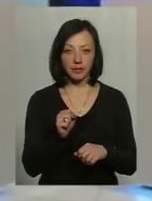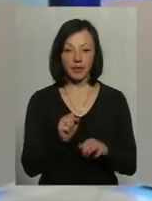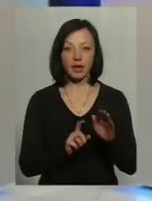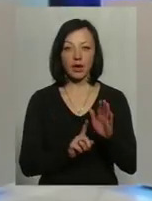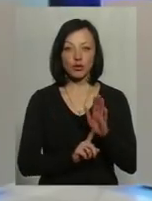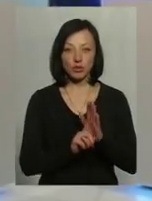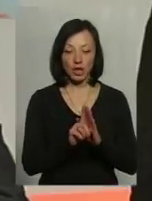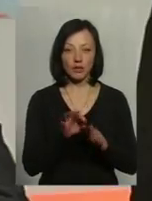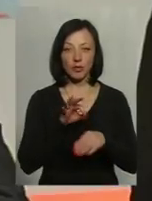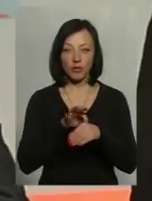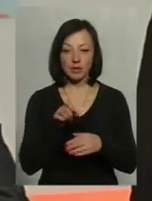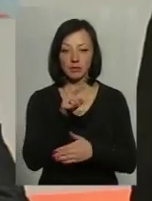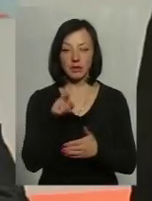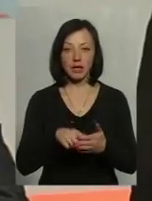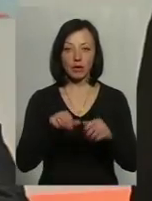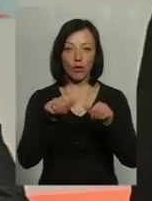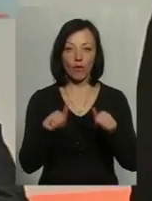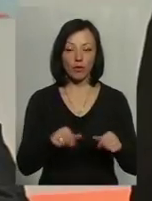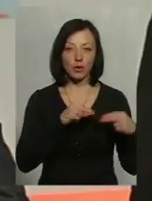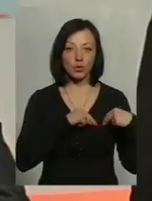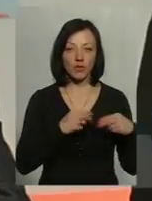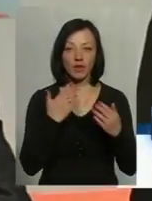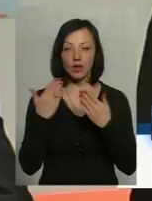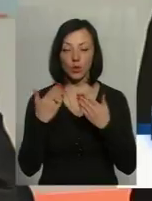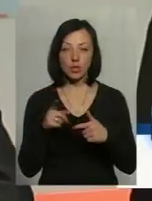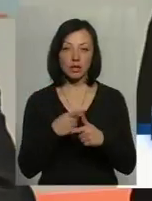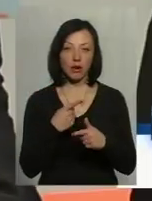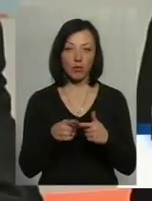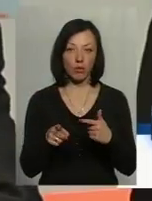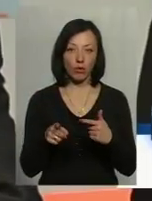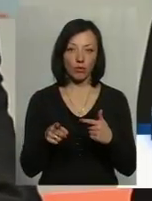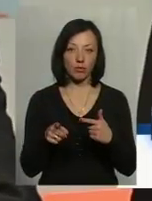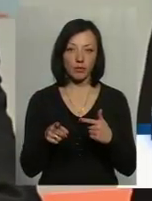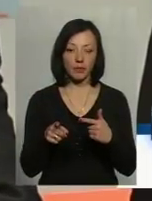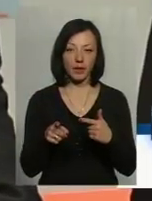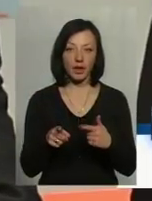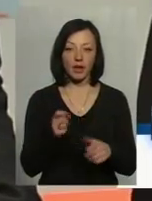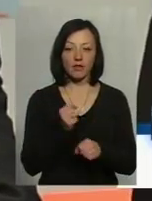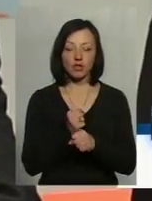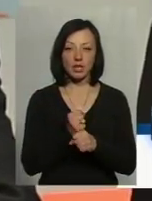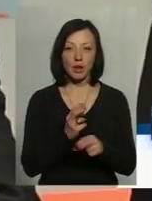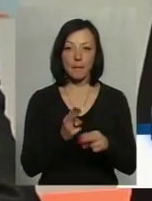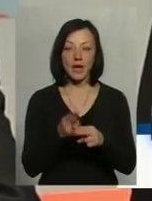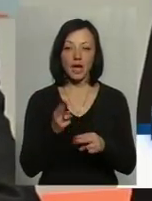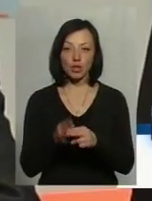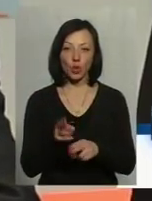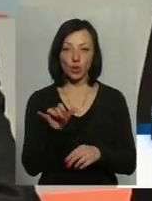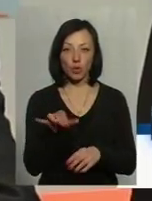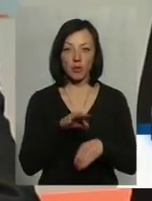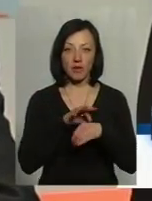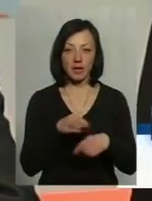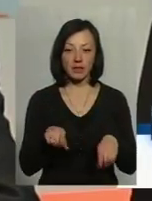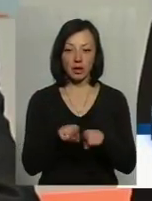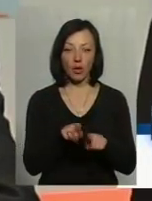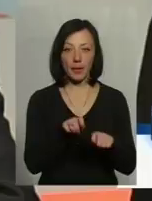розпочата і проводиться з питань оформлення трудових відносин, або вчинення перешкод у проведенні